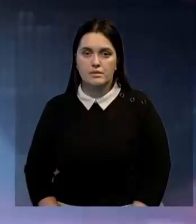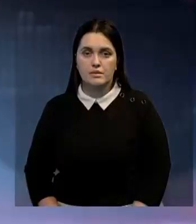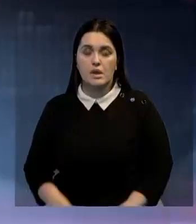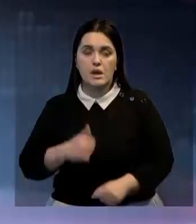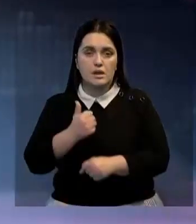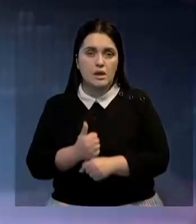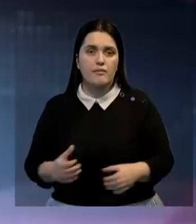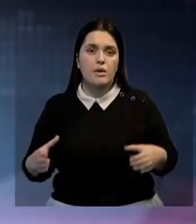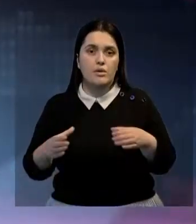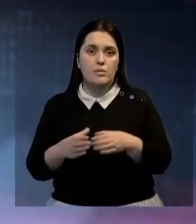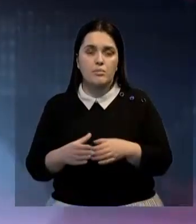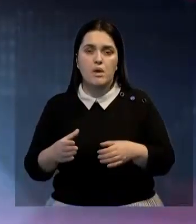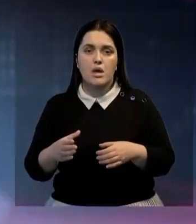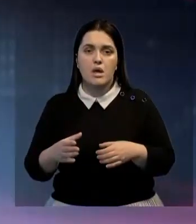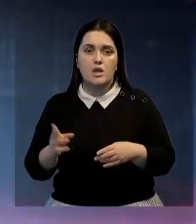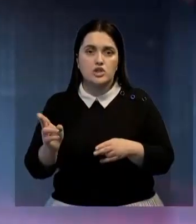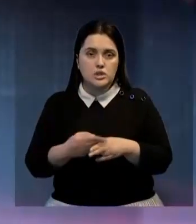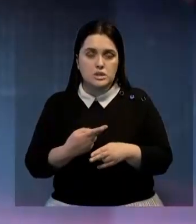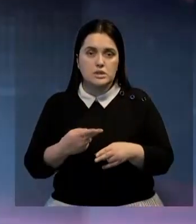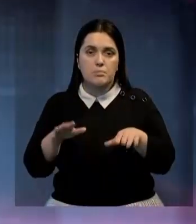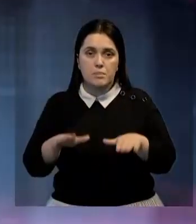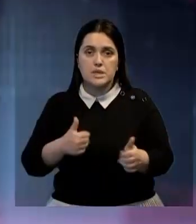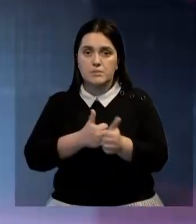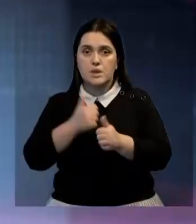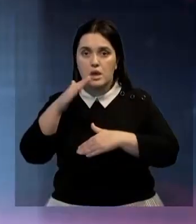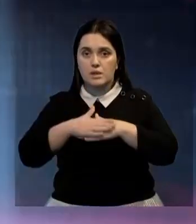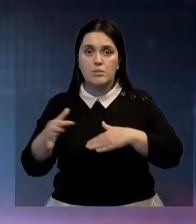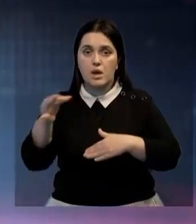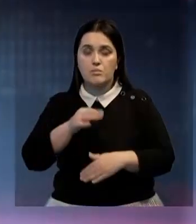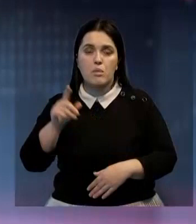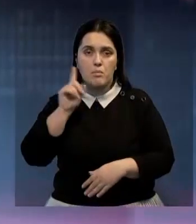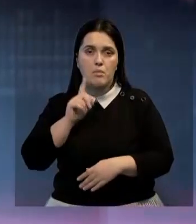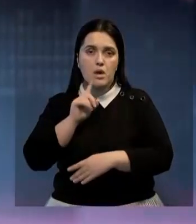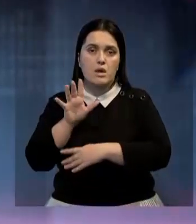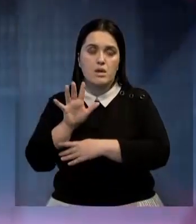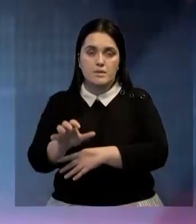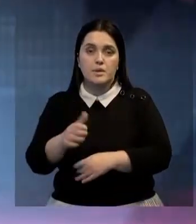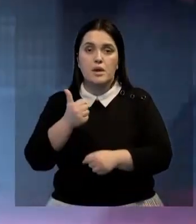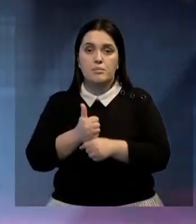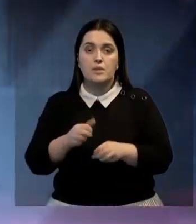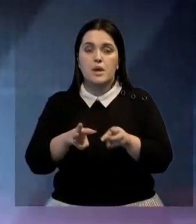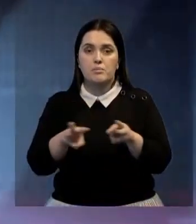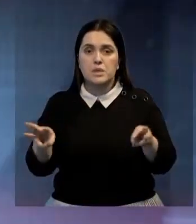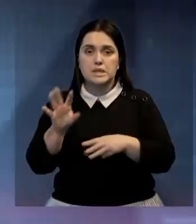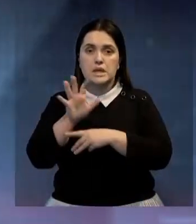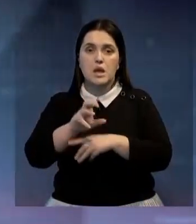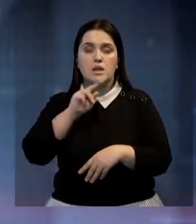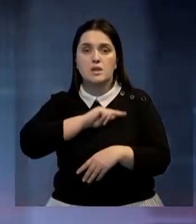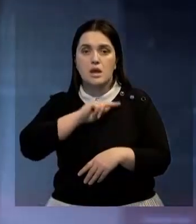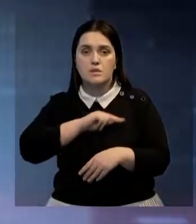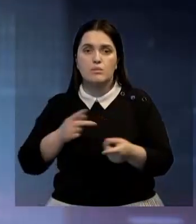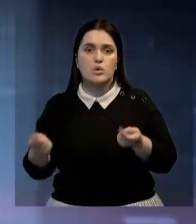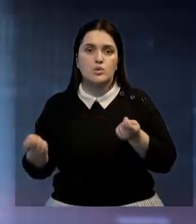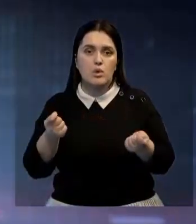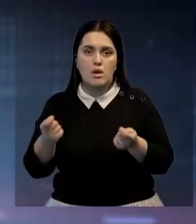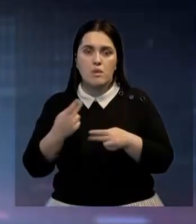Не доглядели. Глава профильного комитета лишился кресла. Заместители Акимов областей пока делались выговорами. Премьер-министр